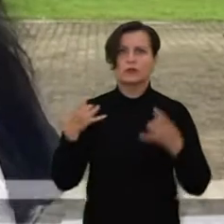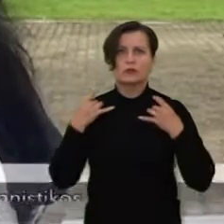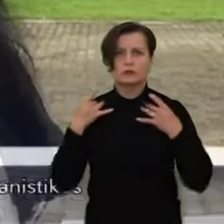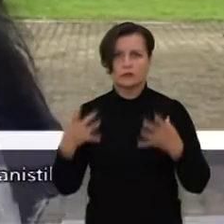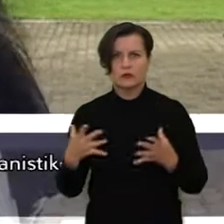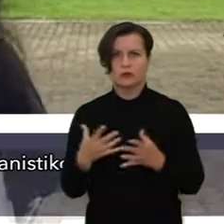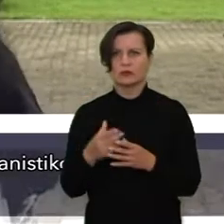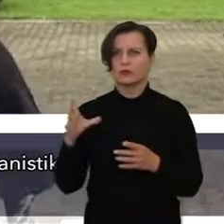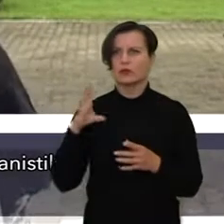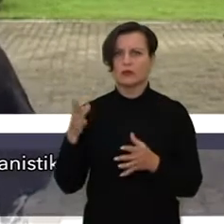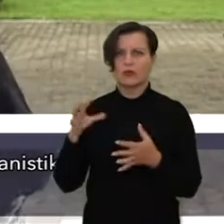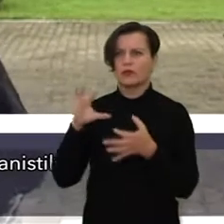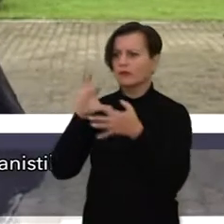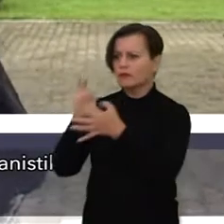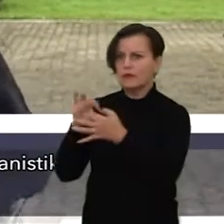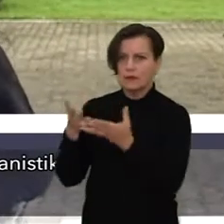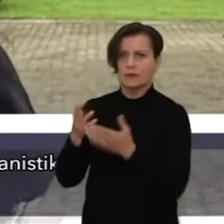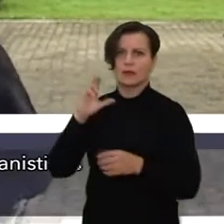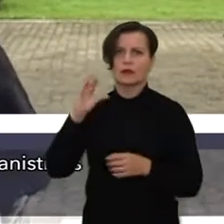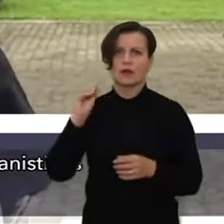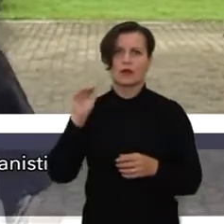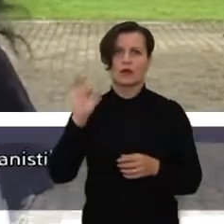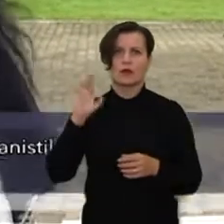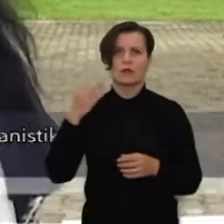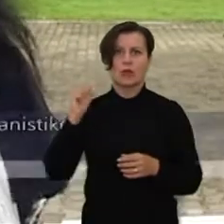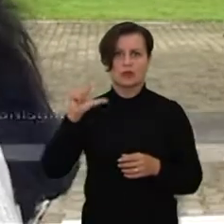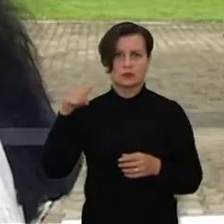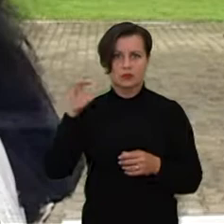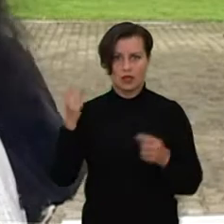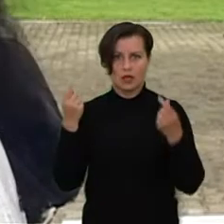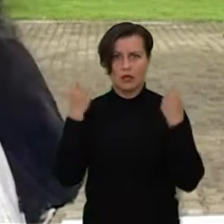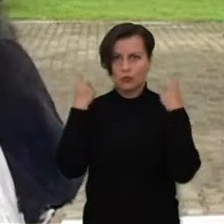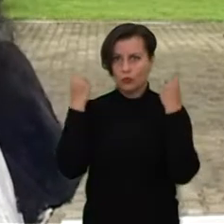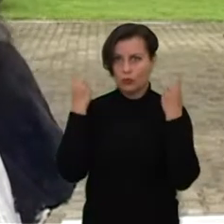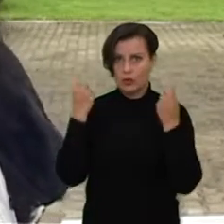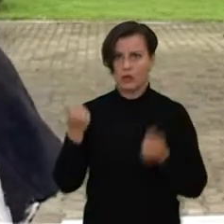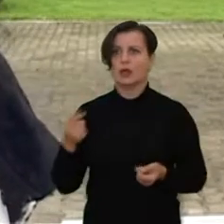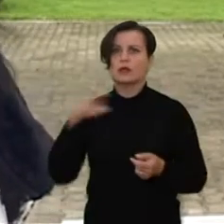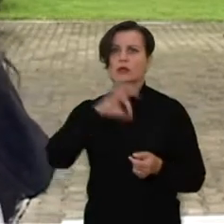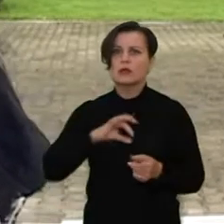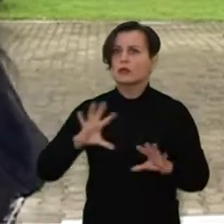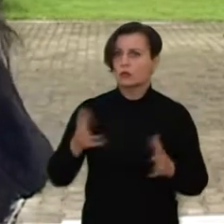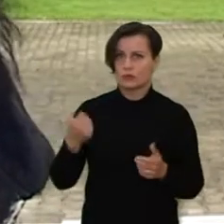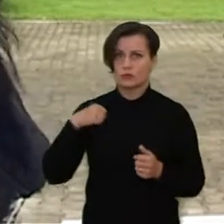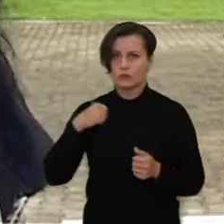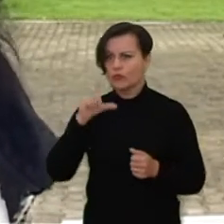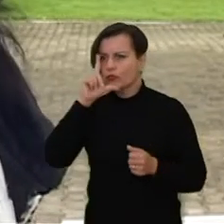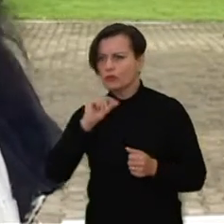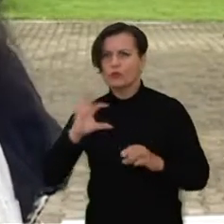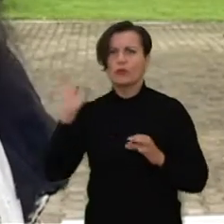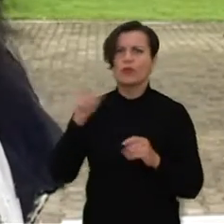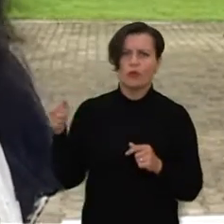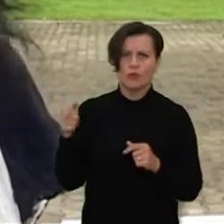skirti reformacijos jubilėjui. Jie naudingi to, kad žmonės labiau susipažįsta, kas ta reformacija,